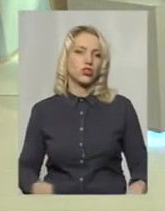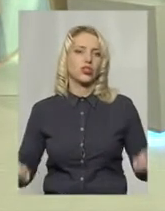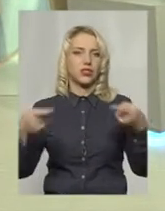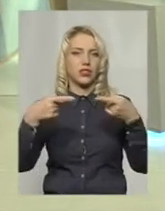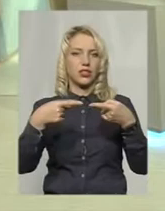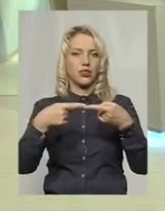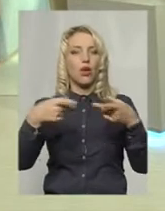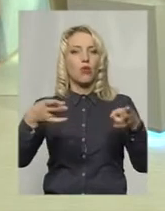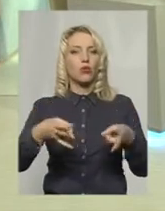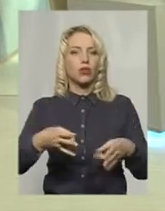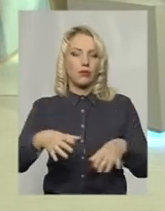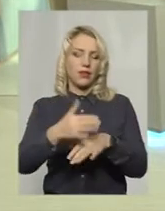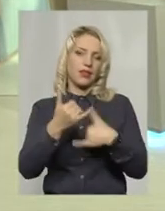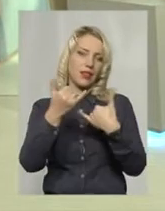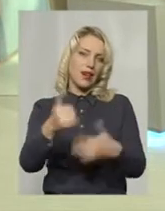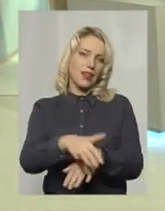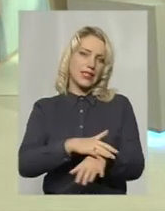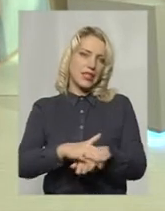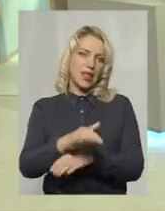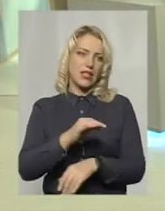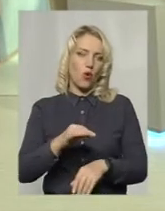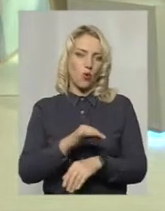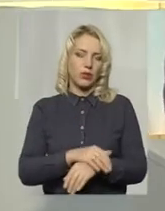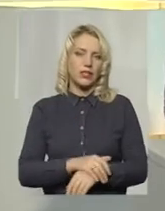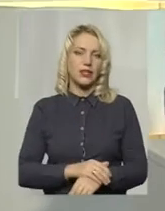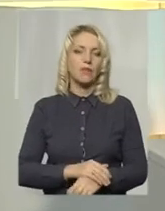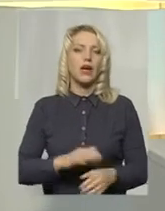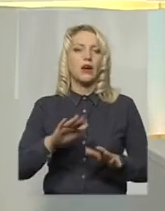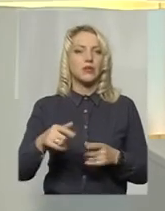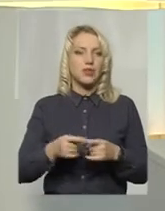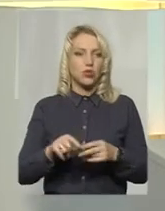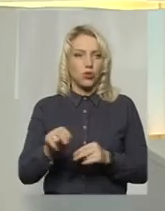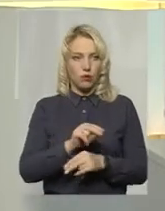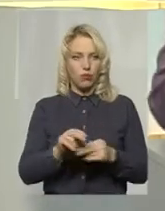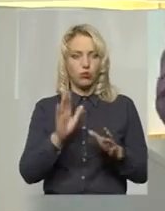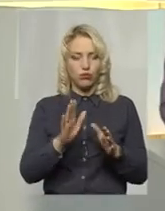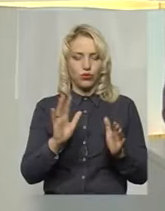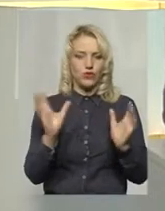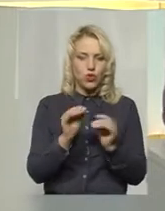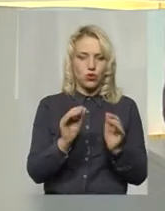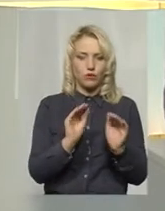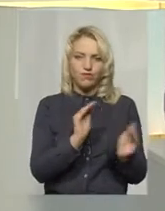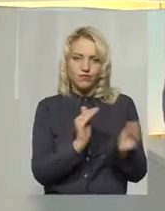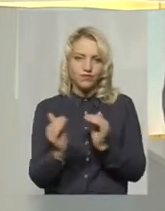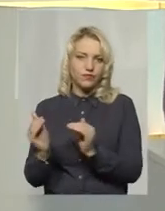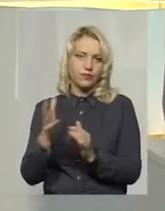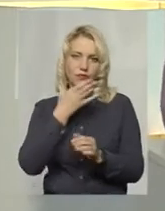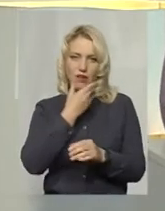потреб для населення області. Тобто, після цього ремонту більш раціонально будуть? Так, безумовно. Приміщення